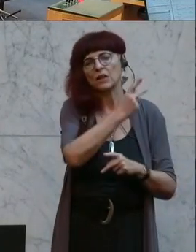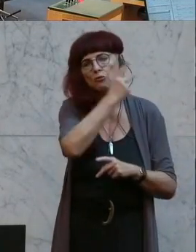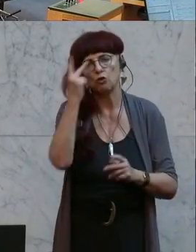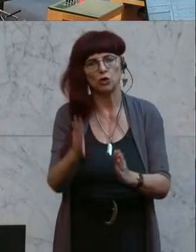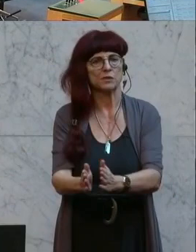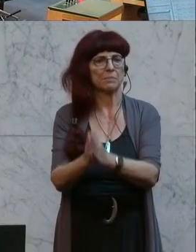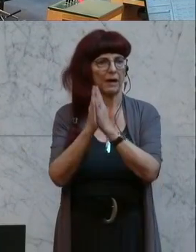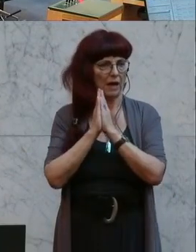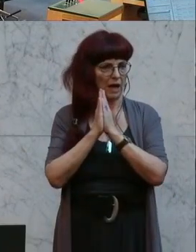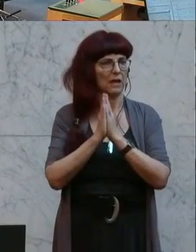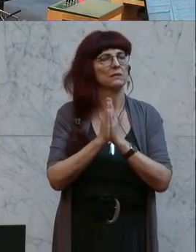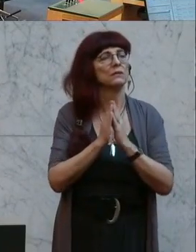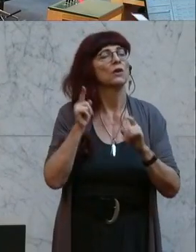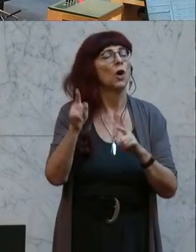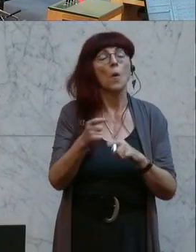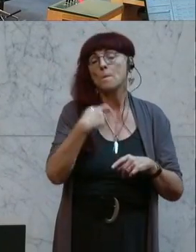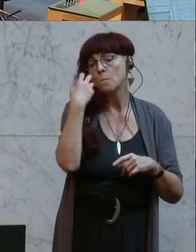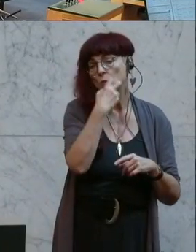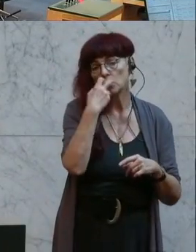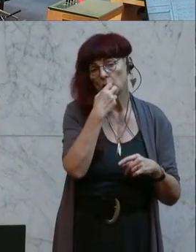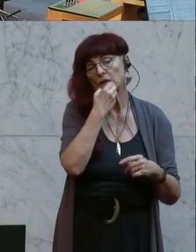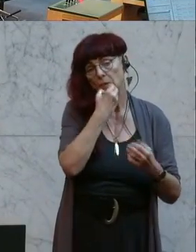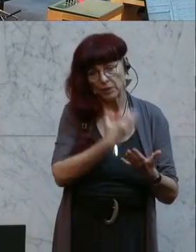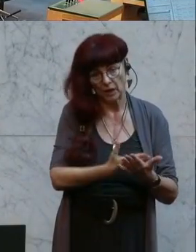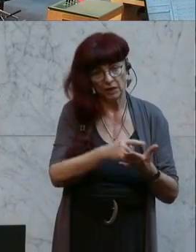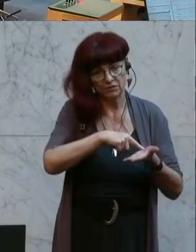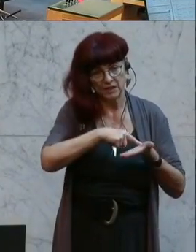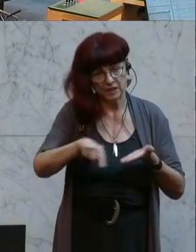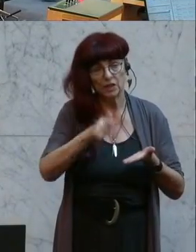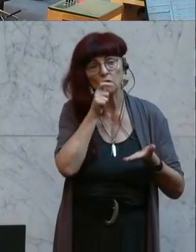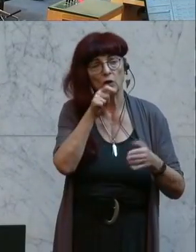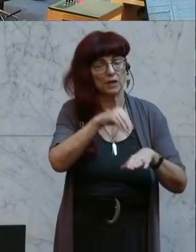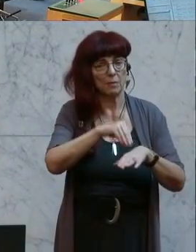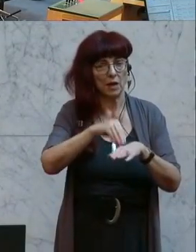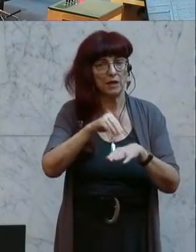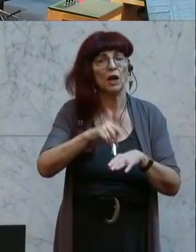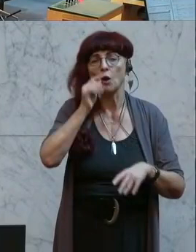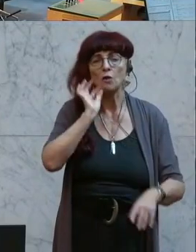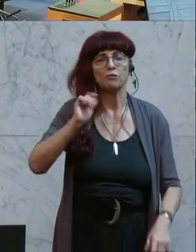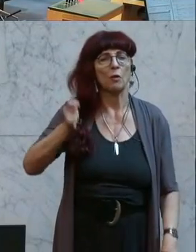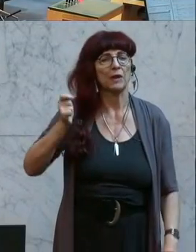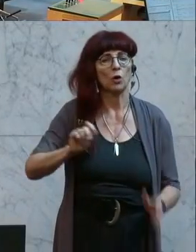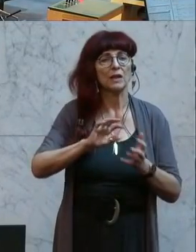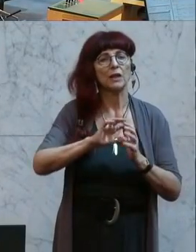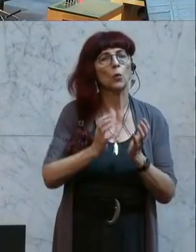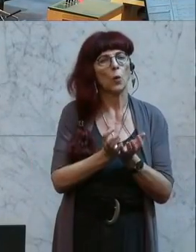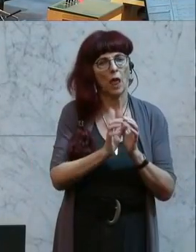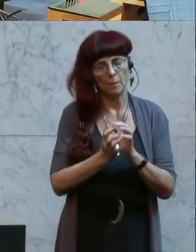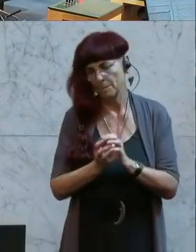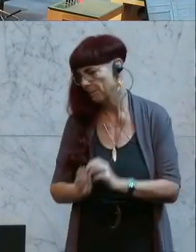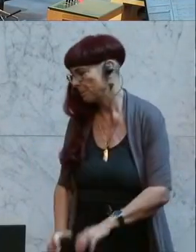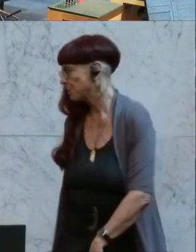Begehren auf die mündliche Berichterstattung wurde verzichtet und zu Wort gemeldet ist die Frau Abgeordnete Kugler. Der